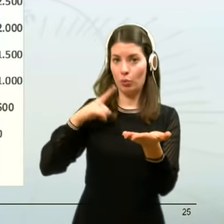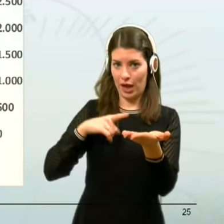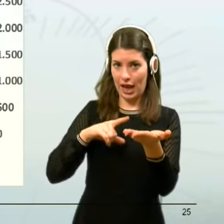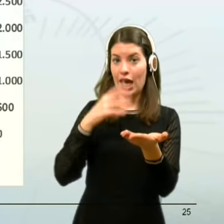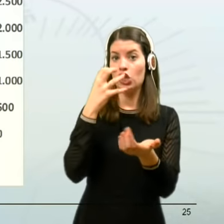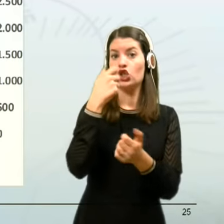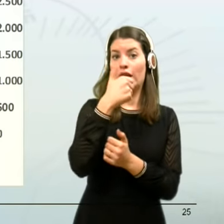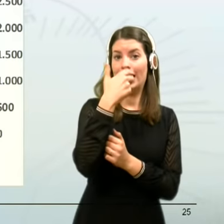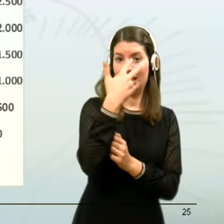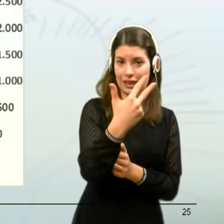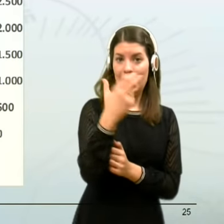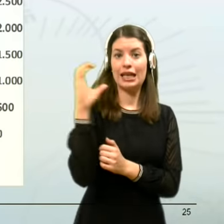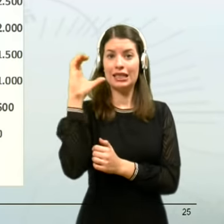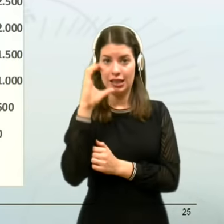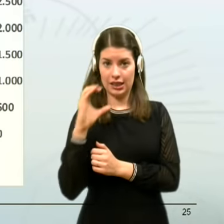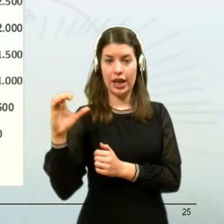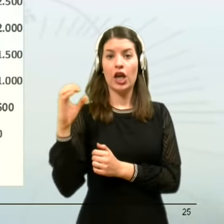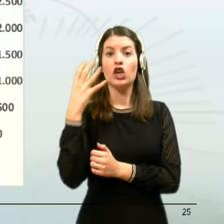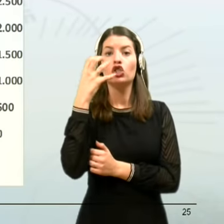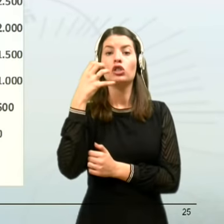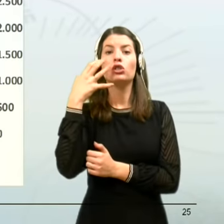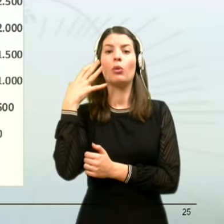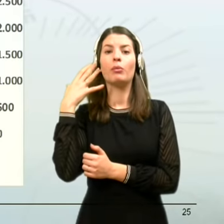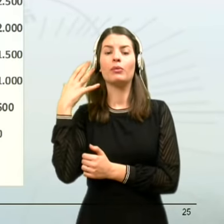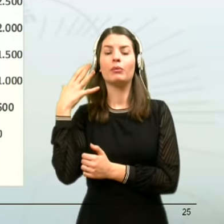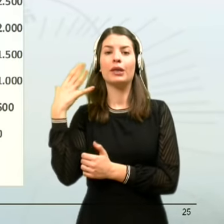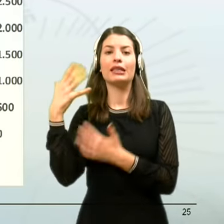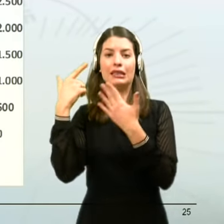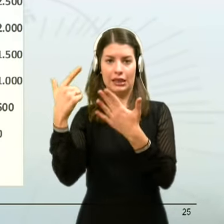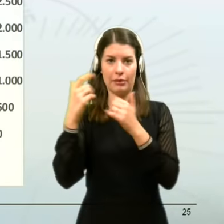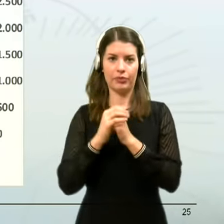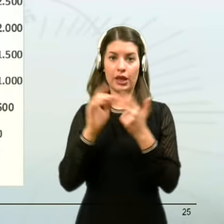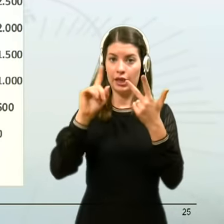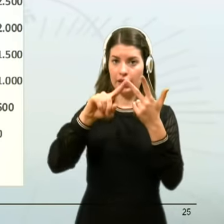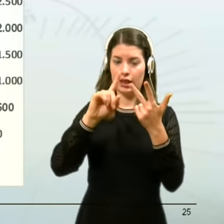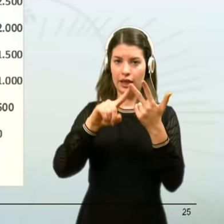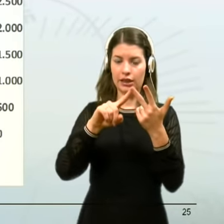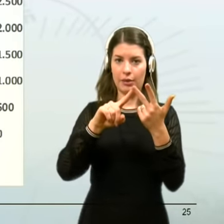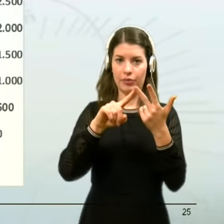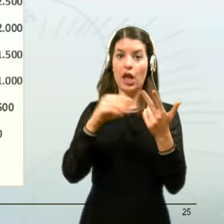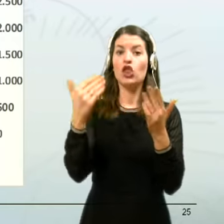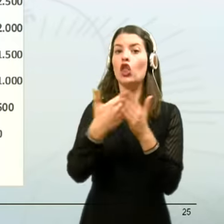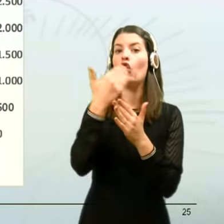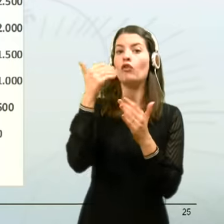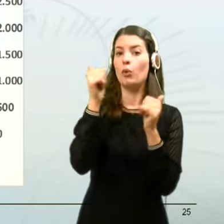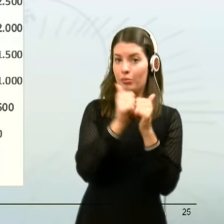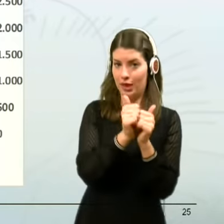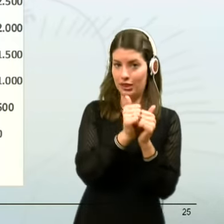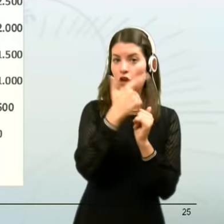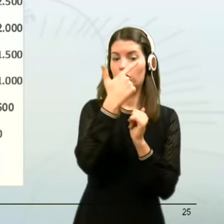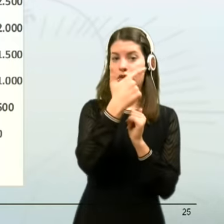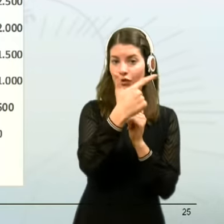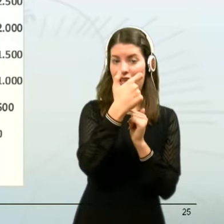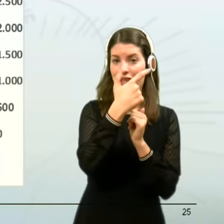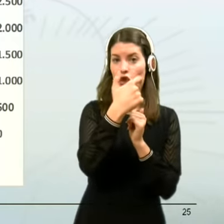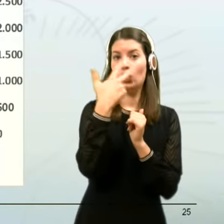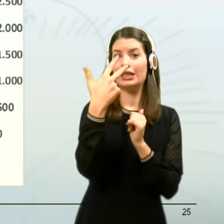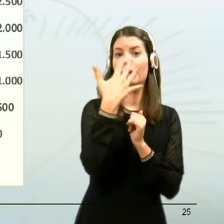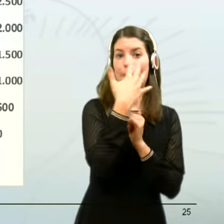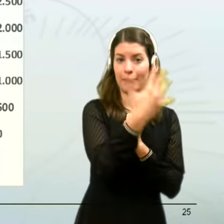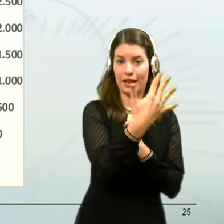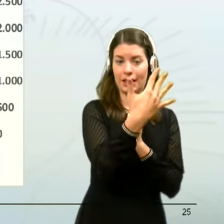431,457. Na to sledita policijski upravi novo mesto z 253